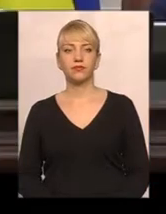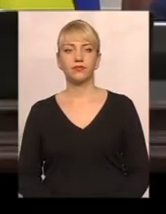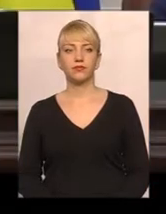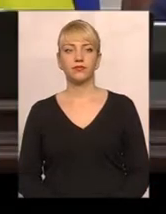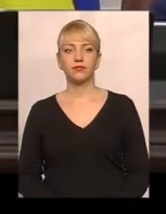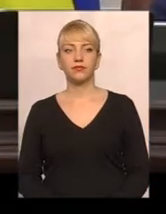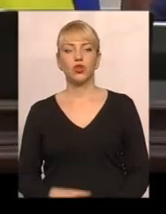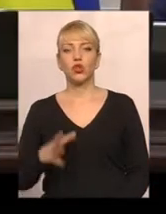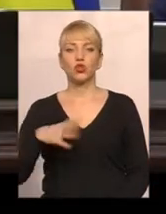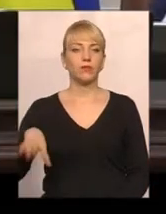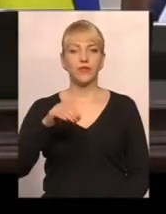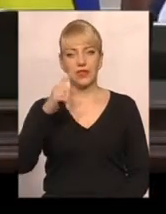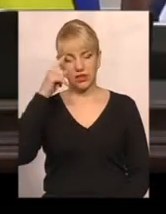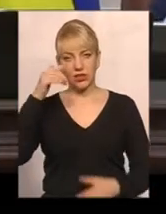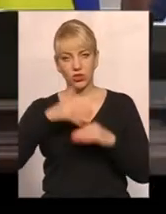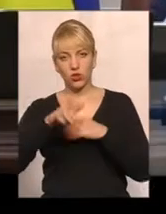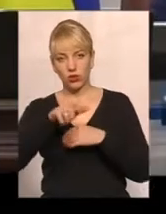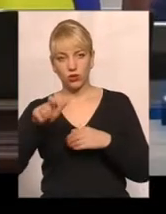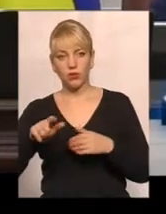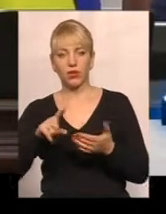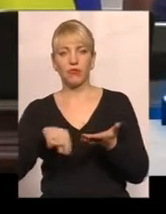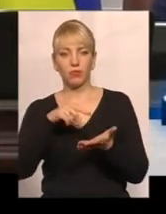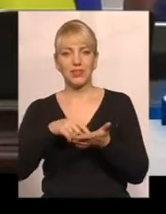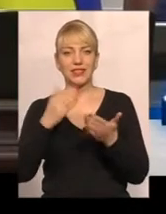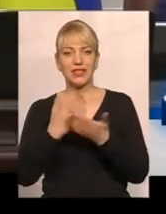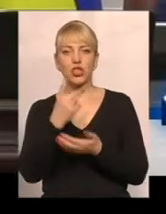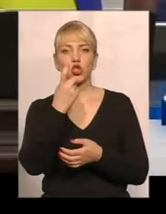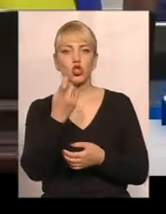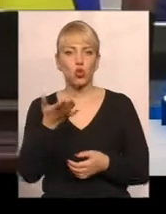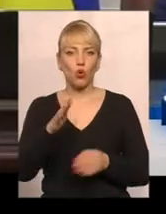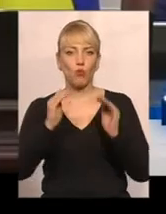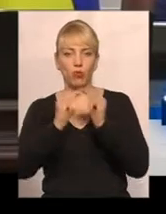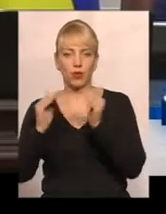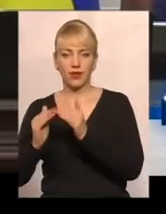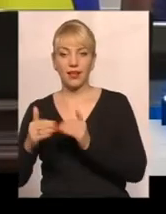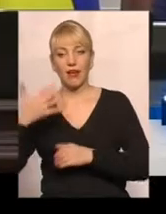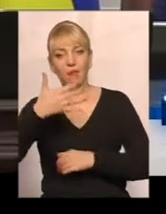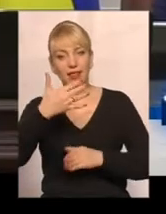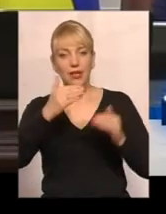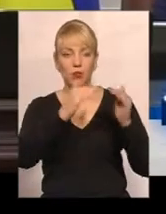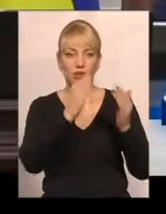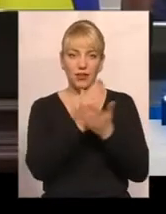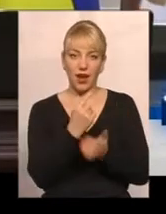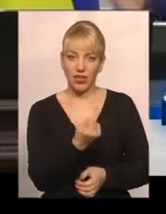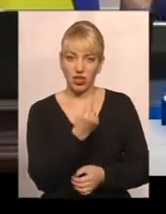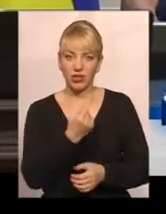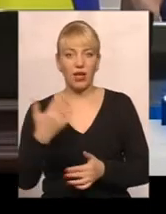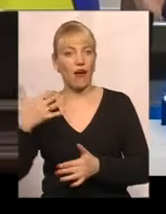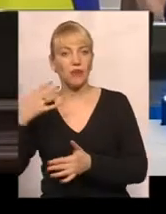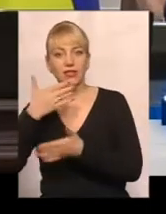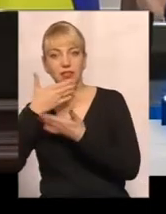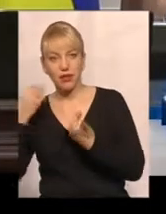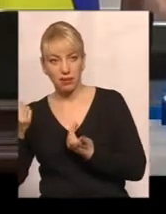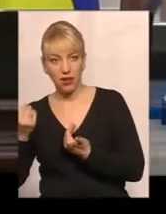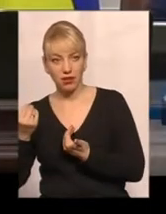Щоб всі все зрозуміли, в місті є 100 будинків, в 50 будинках є лічильники, в 50-х немає.